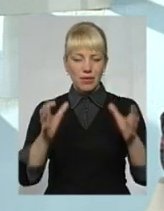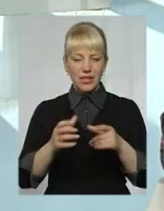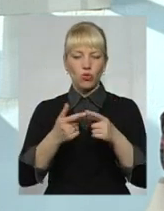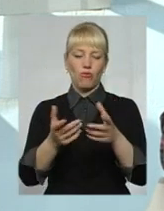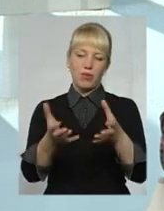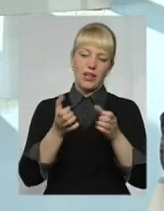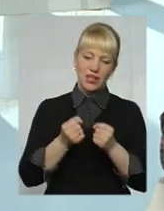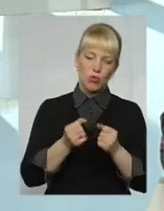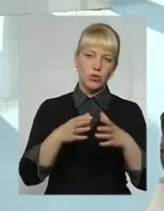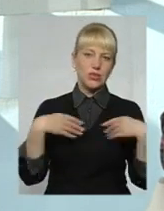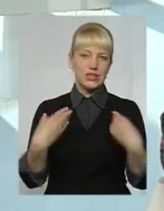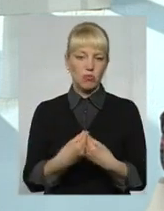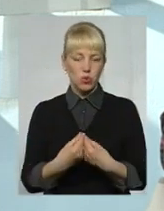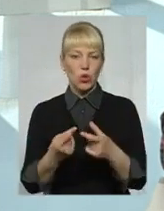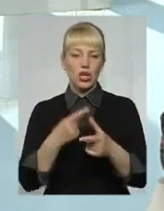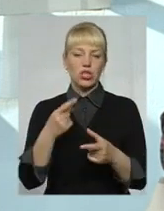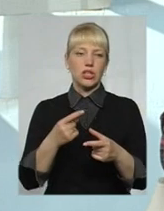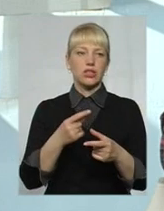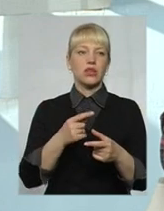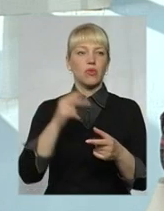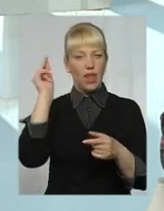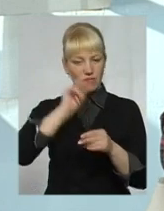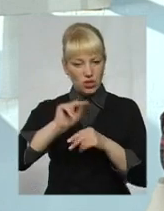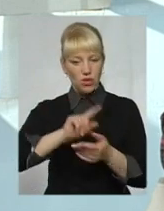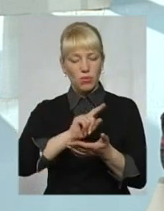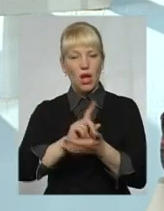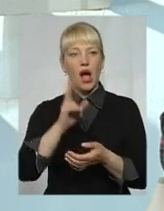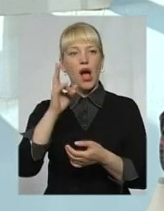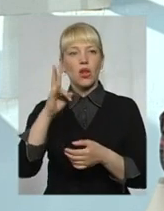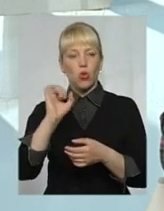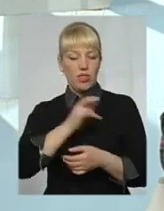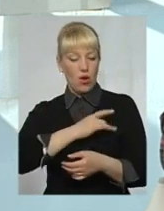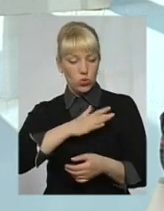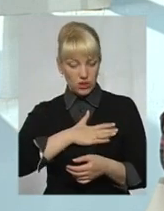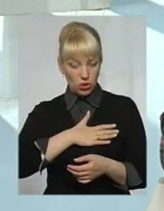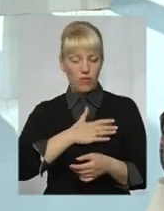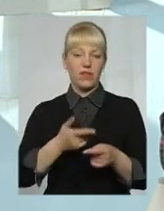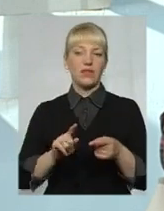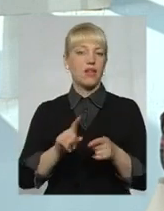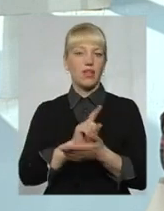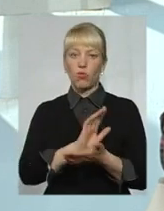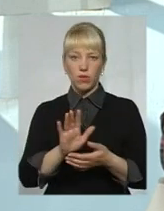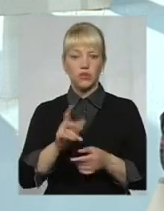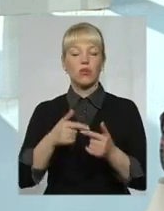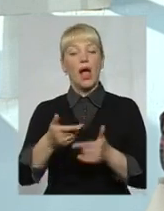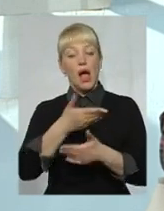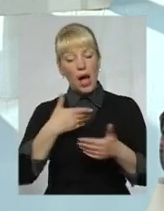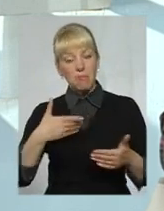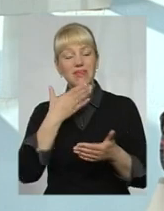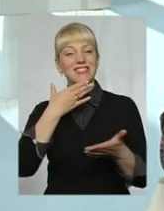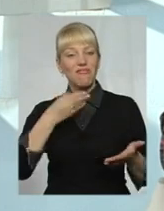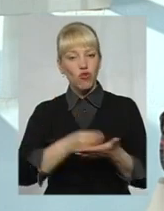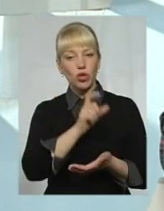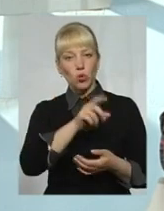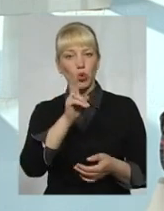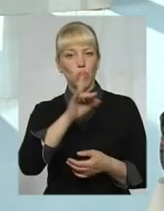типу навчання обов'язково, то на усиновлення, коли йдуть люди, не обов'язково. Ми ж своїм усиновителям, навіть ті, які приїжджають з інших регіонів до нас,